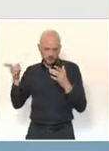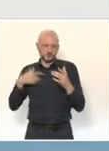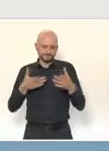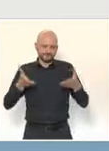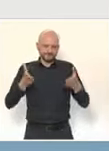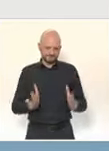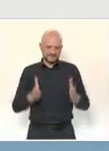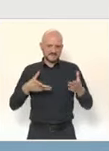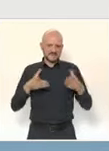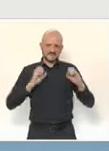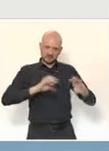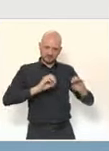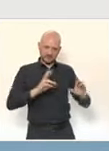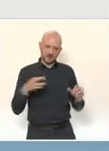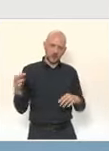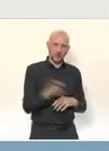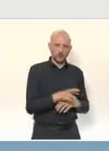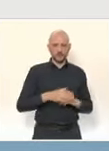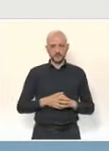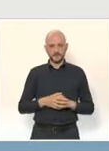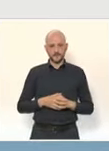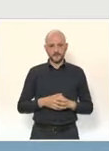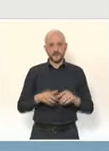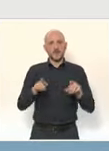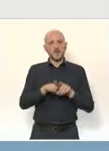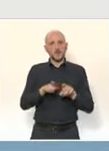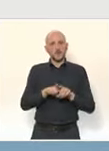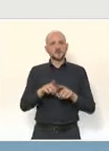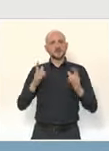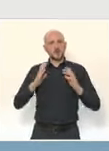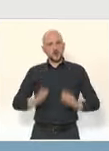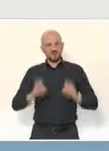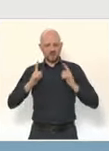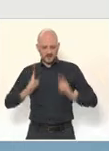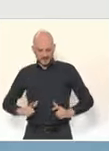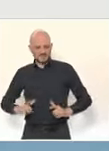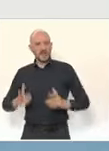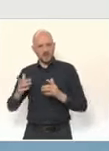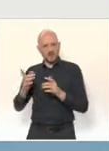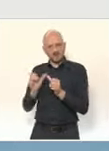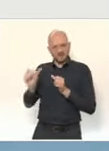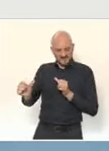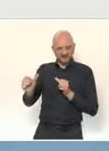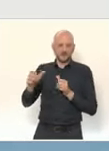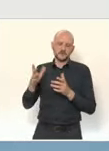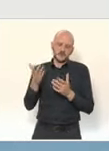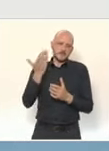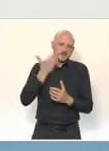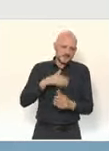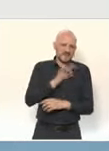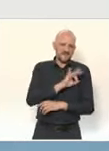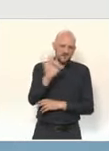pour les lycéens un enseignement à distance. Dans la semaine qui a précédé les vacances, il y a eu des problèmes dans certaines parties de la France